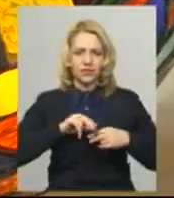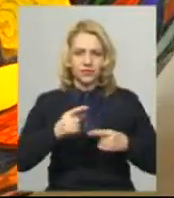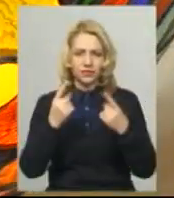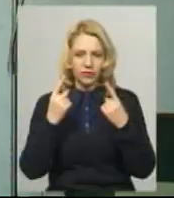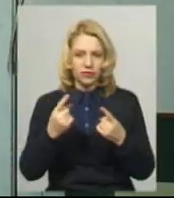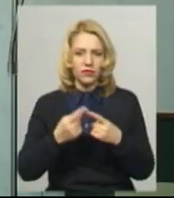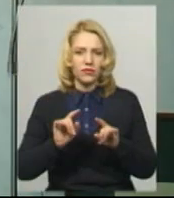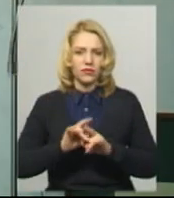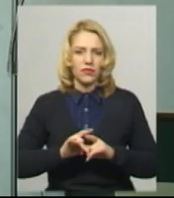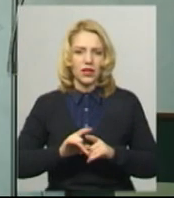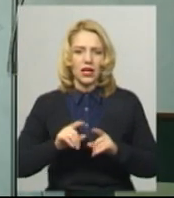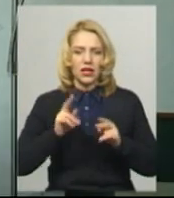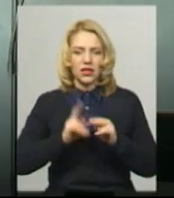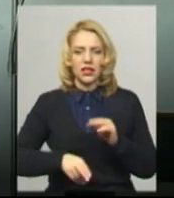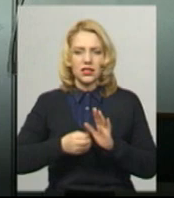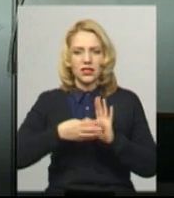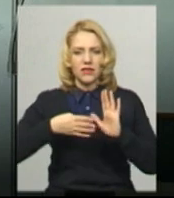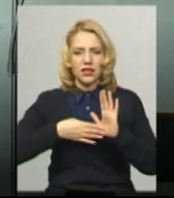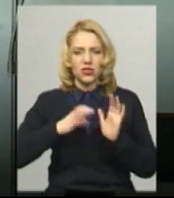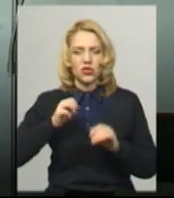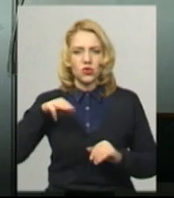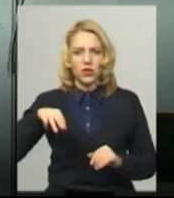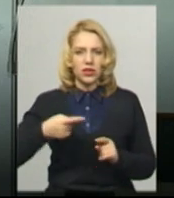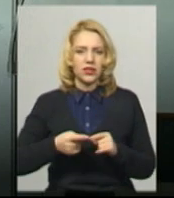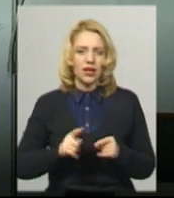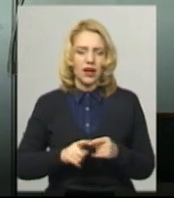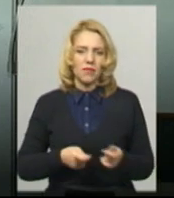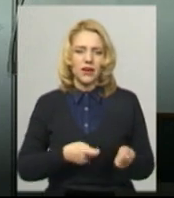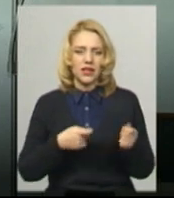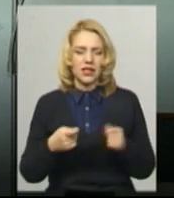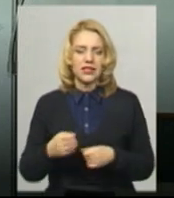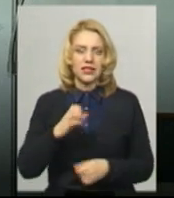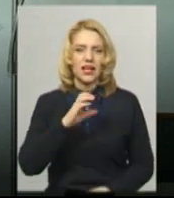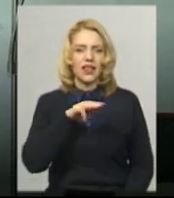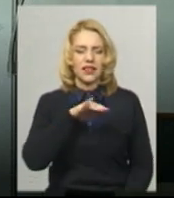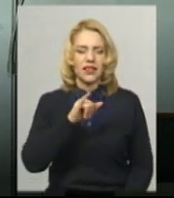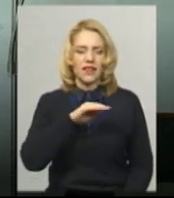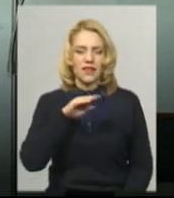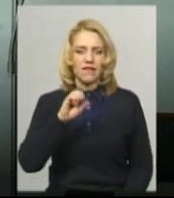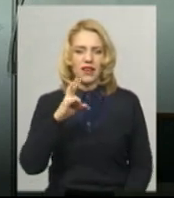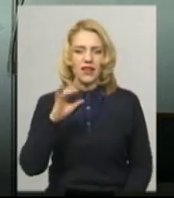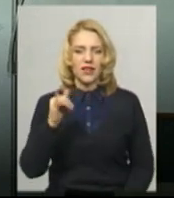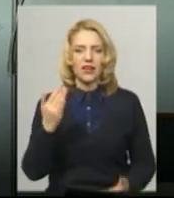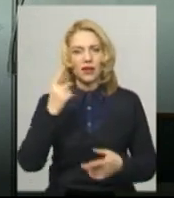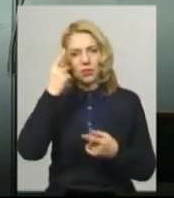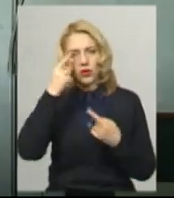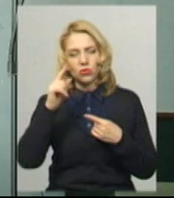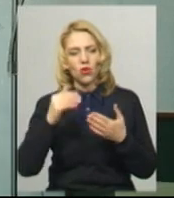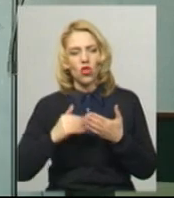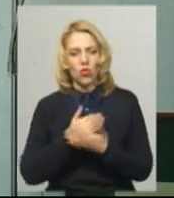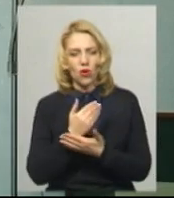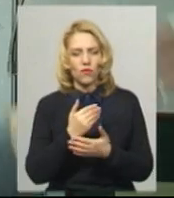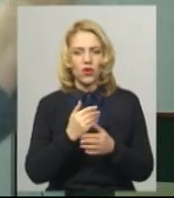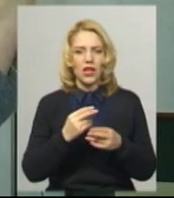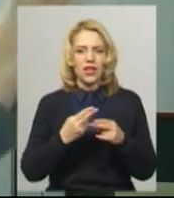додає Ірина Кляпатура. Кінець 19-го століття їх приніс Луї Стіфані, який придумав нову техніку спайки, придумав нове скло,